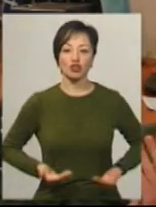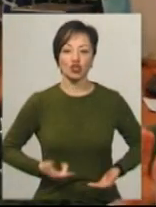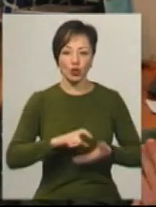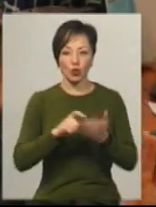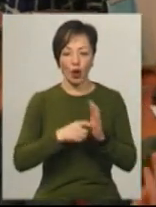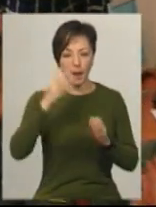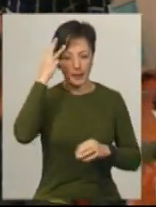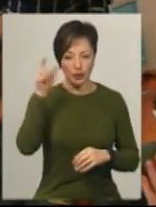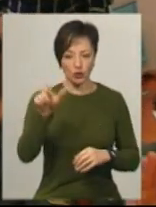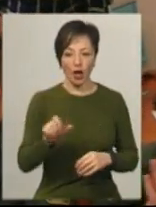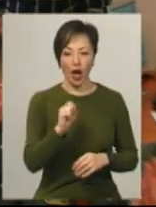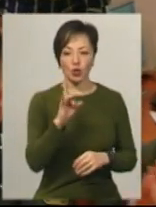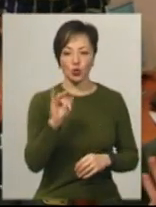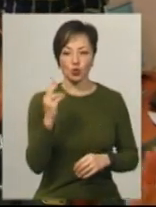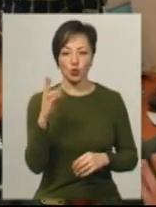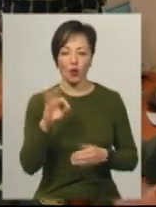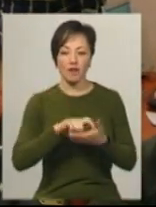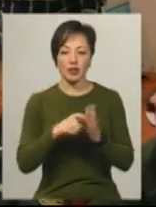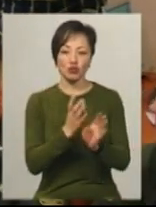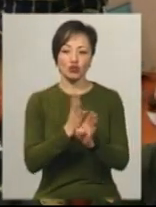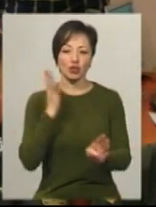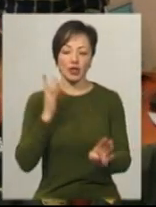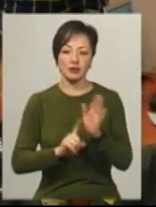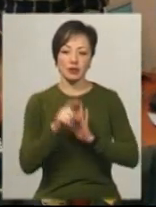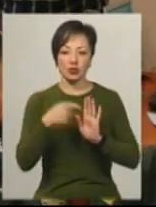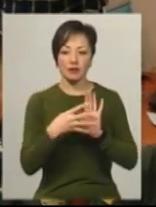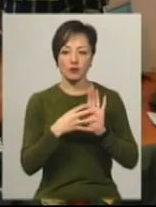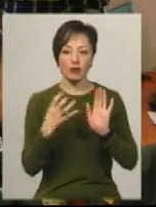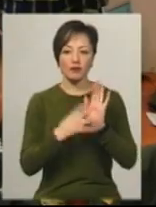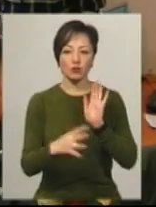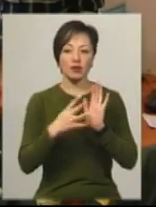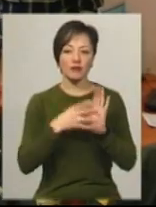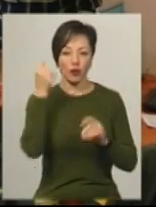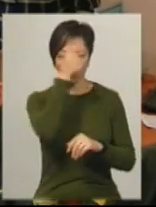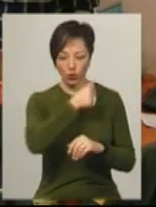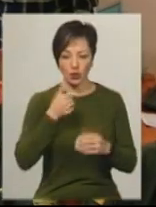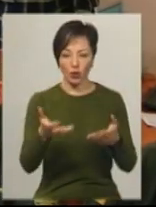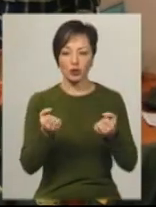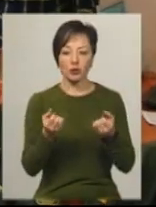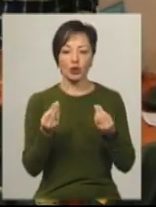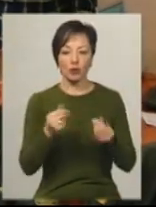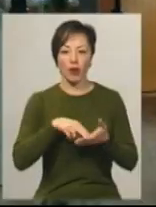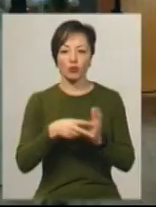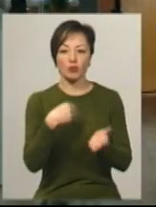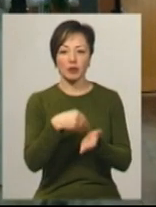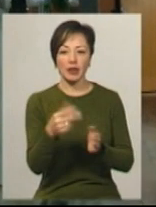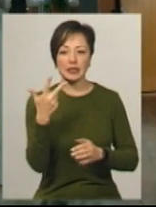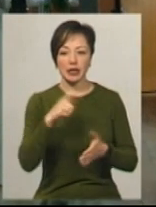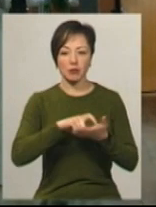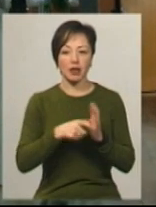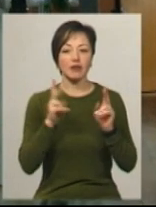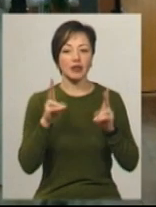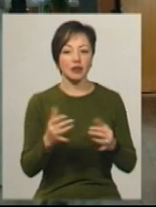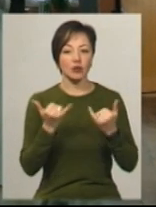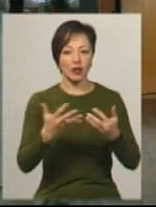Хмельничанин Олександр Андрушку у квартирній черзі з 1999 року. За отримані гроші планує придбати трикімнатну